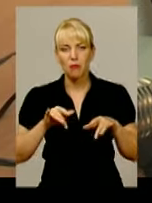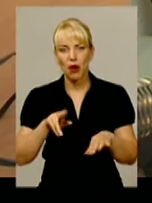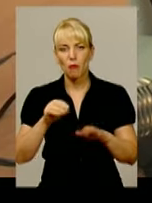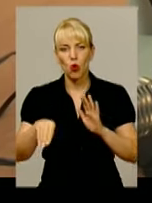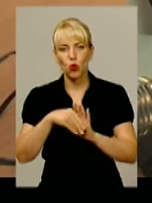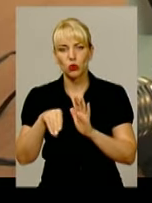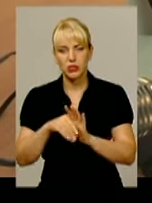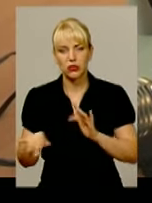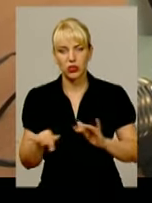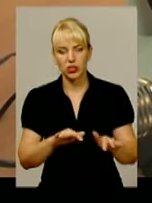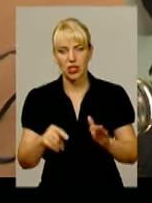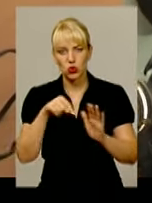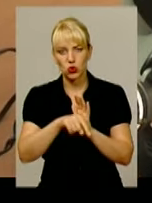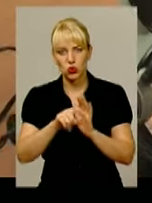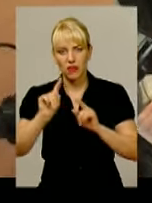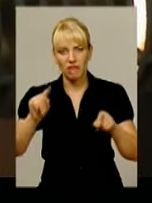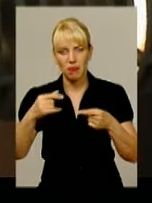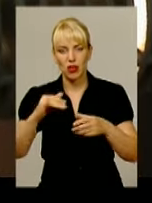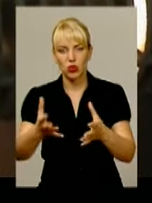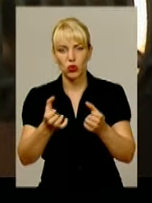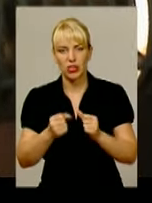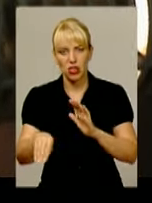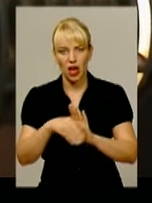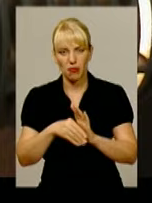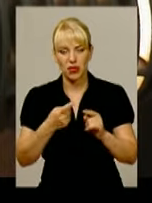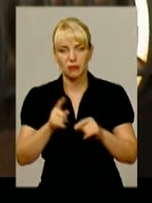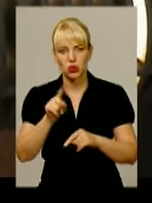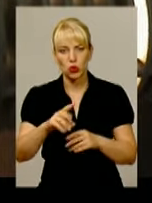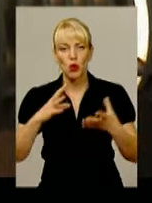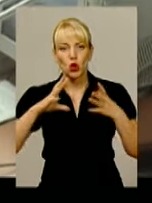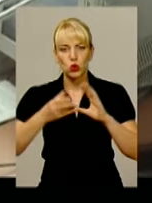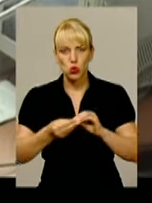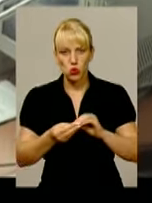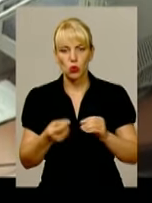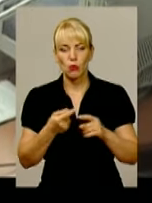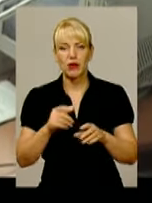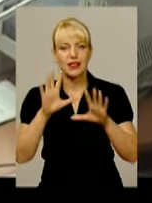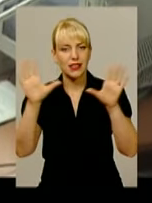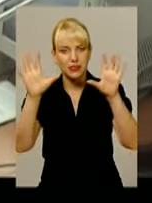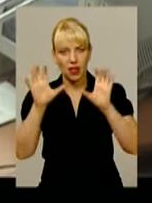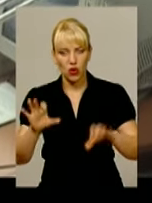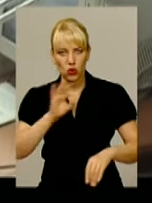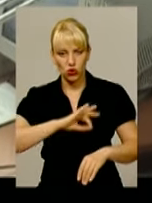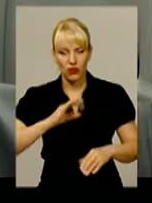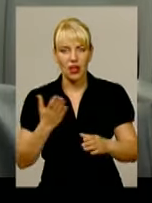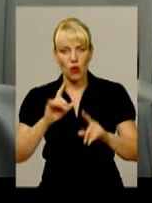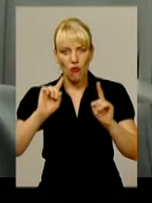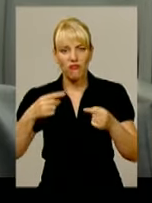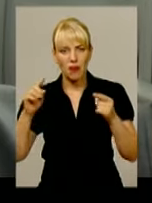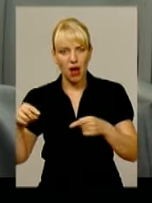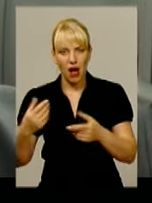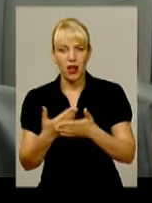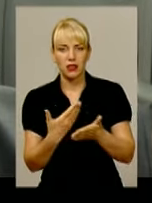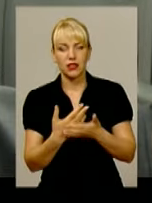корупційні діяння стосуються вимагання та одержання хабарів. При цьому суми неправомірної вигоду, яку вимагали порушники закону,